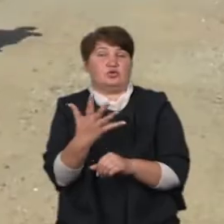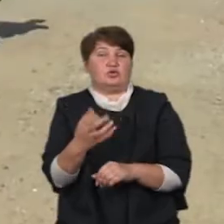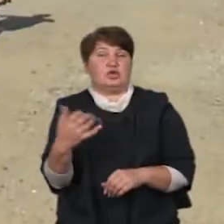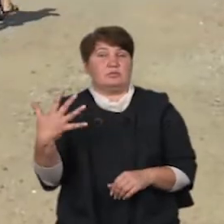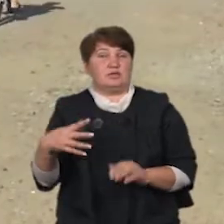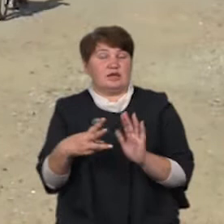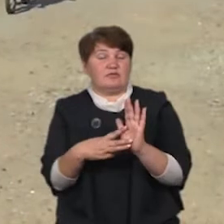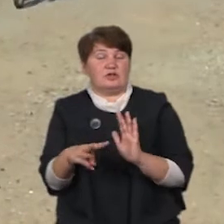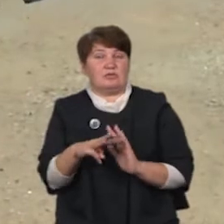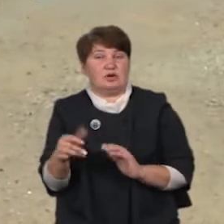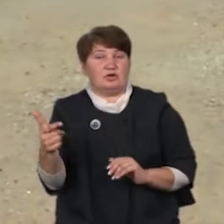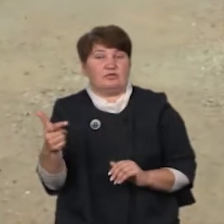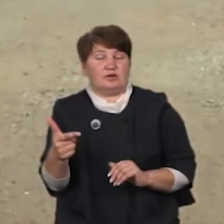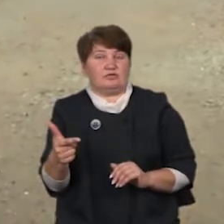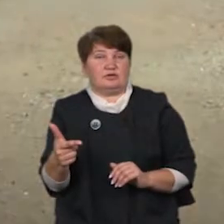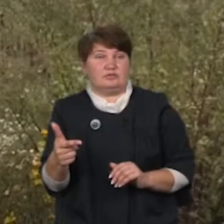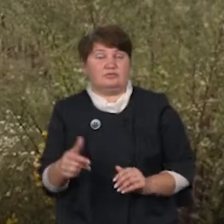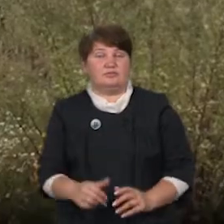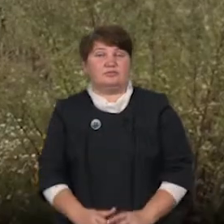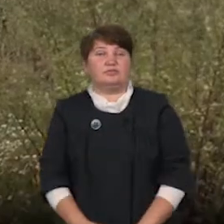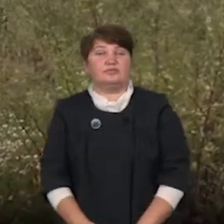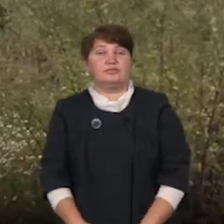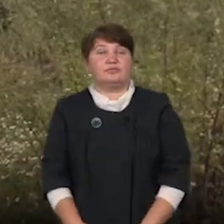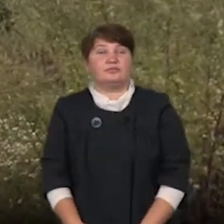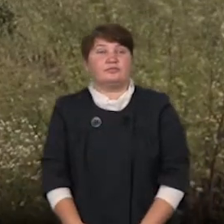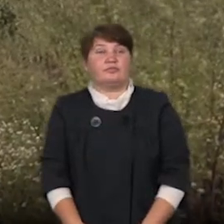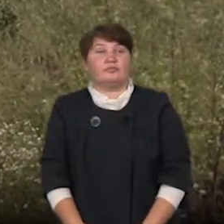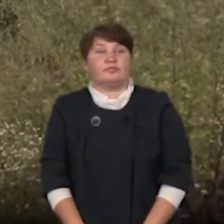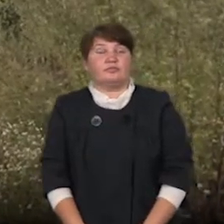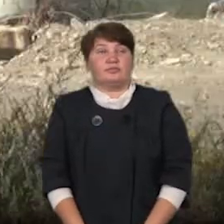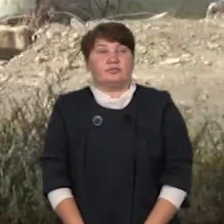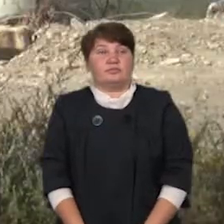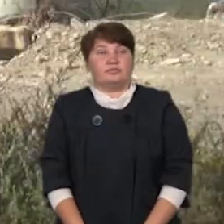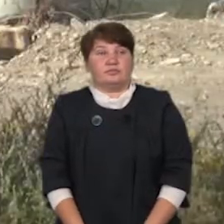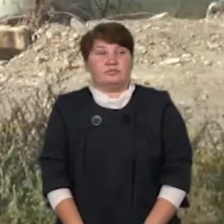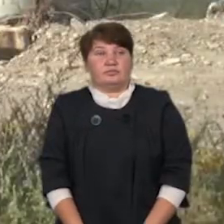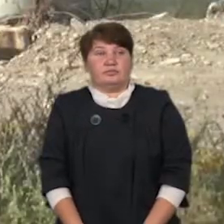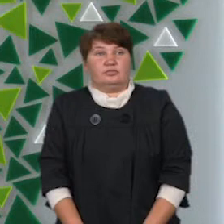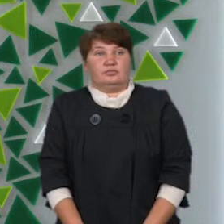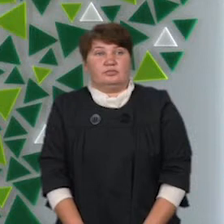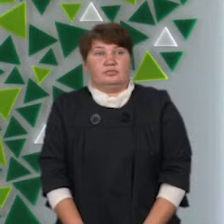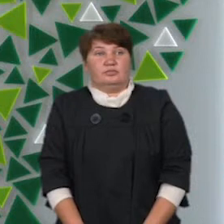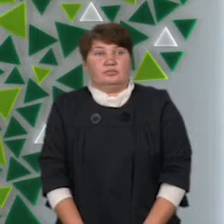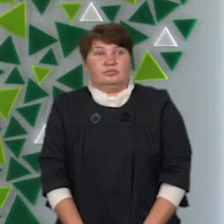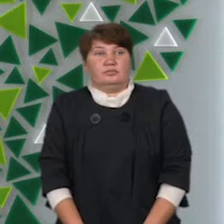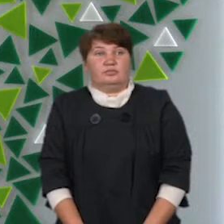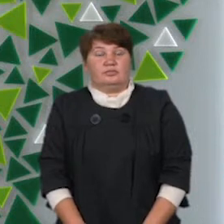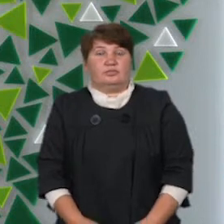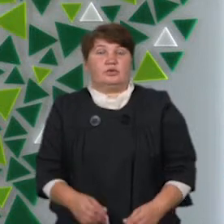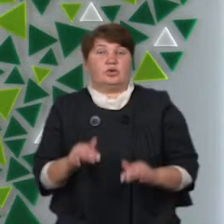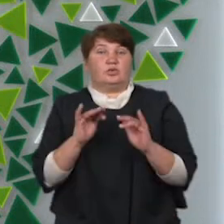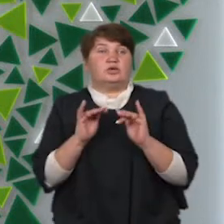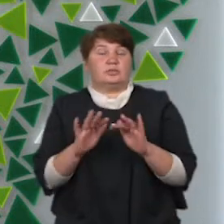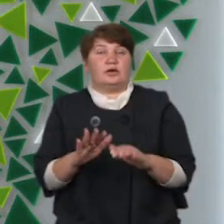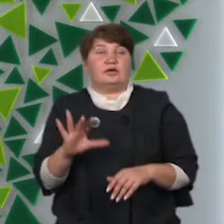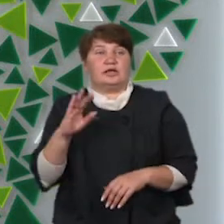мільйонів гривень. Олена Марійчан, Андрій Шустагевич, новини на Суспільному, Івано-Франківськ. У справі